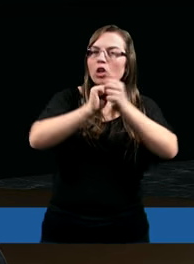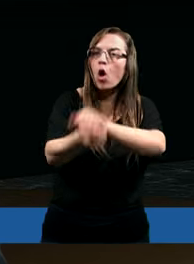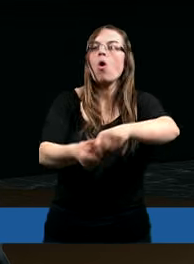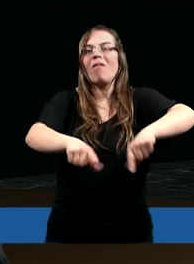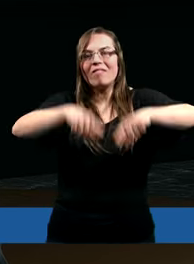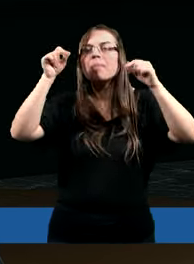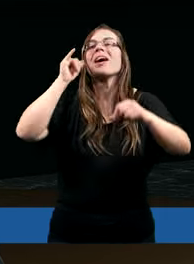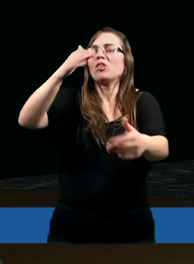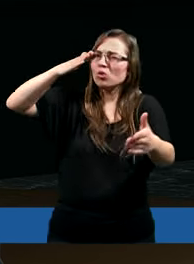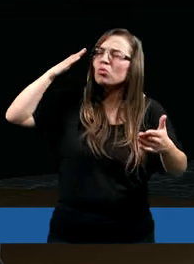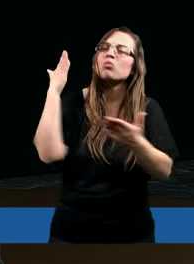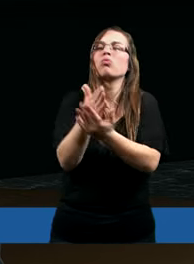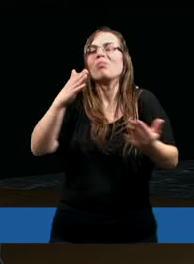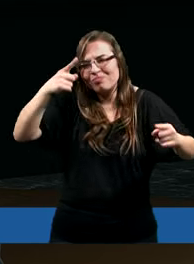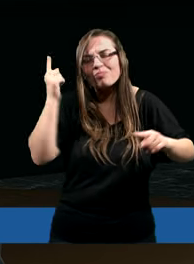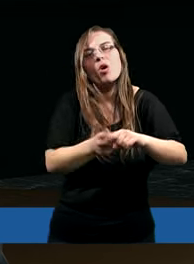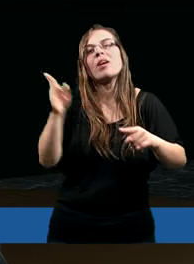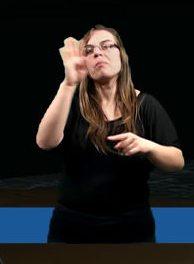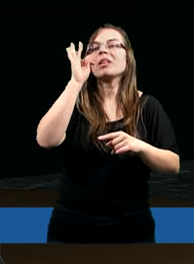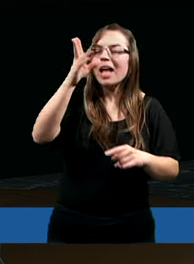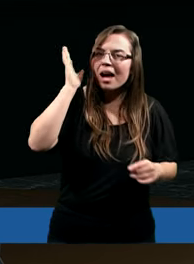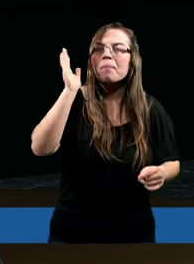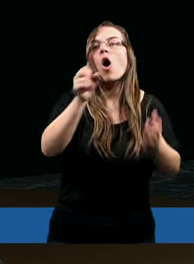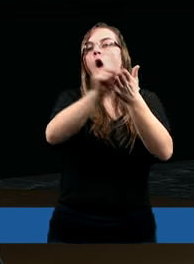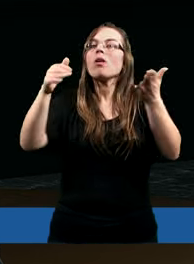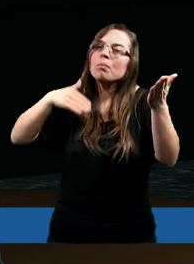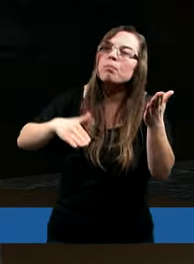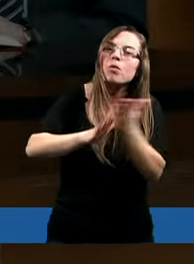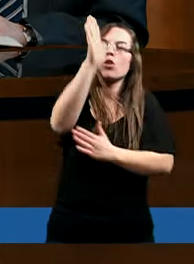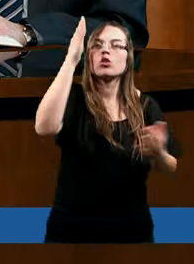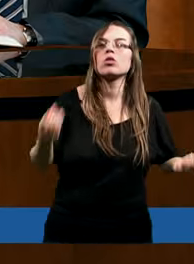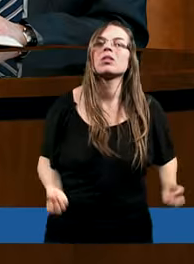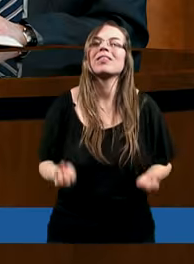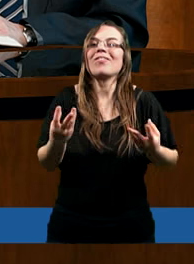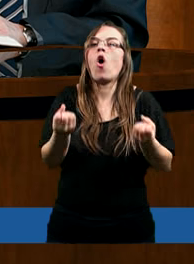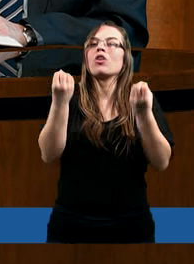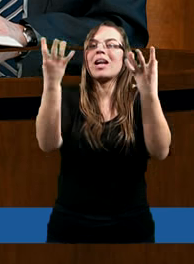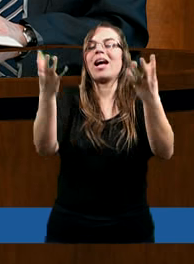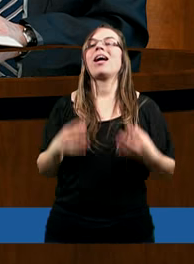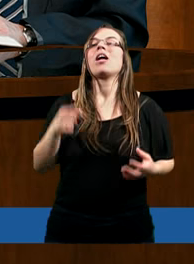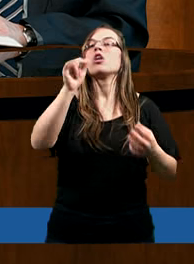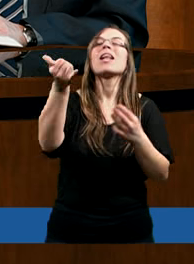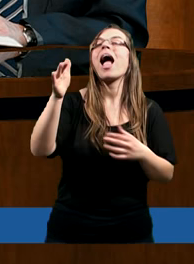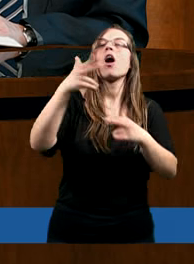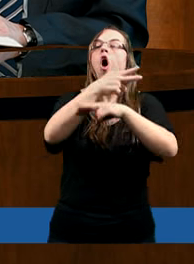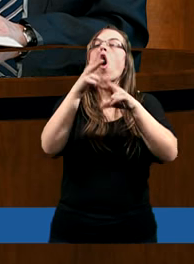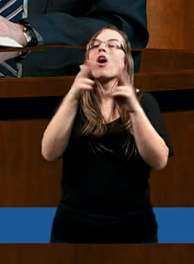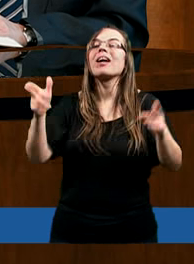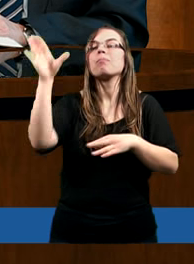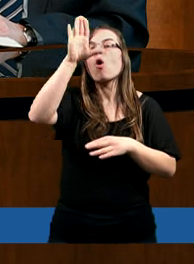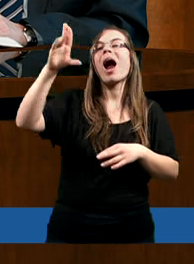już w postanowieniu Boga Ojca, a więc na początku stworzenia. Tak, ale też określa tego Boga Ojca jako